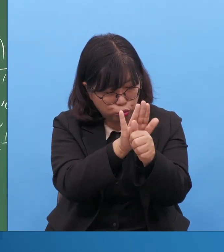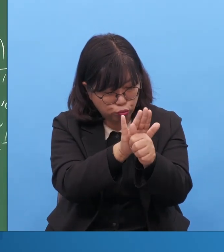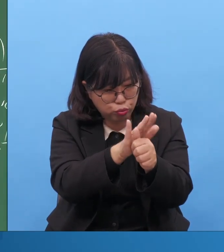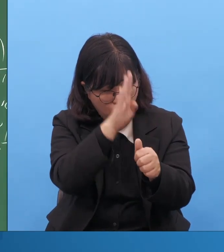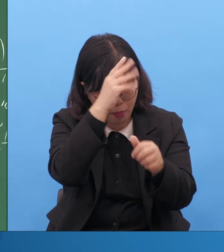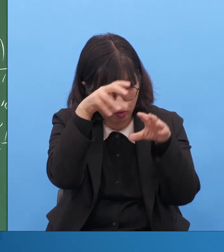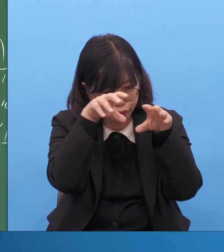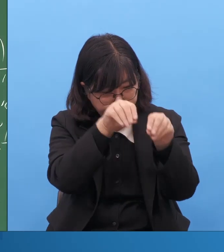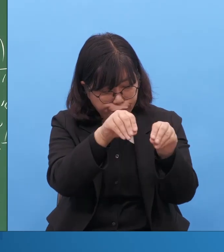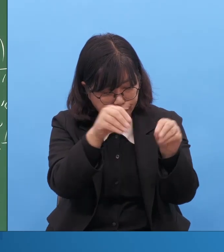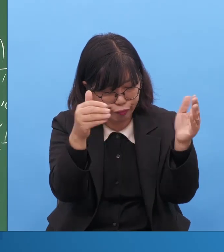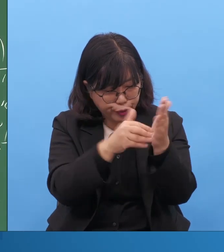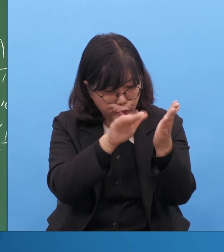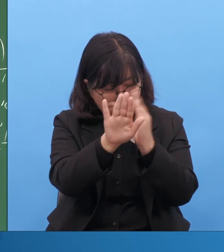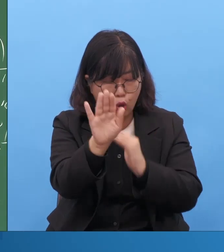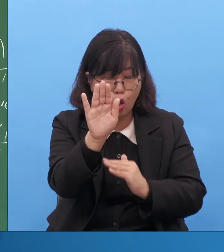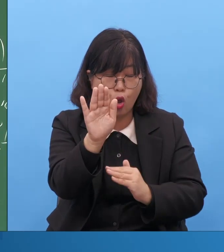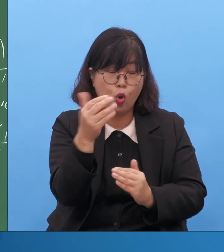회복입니다.